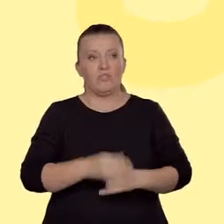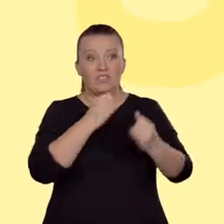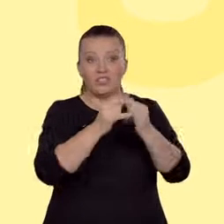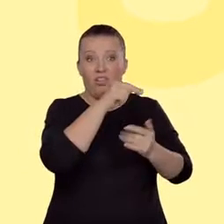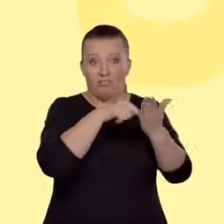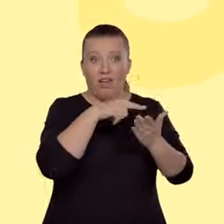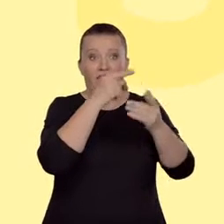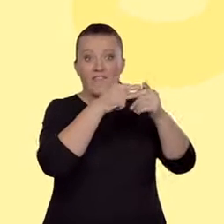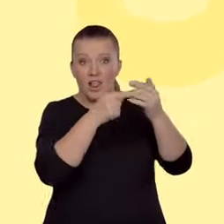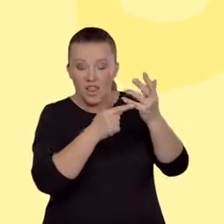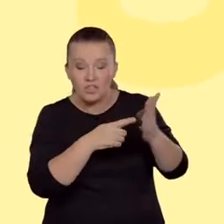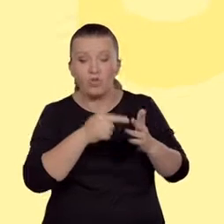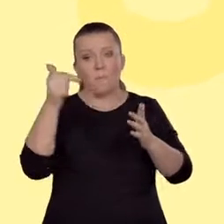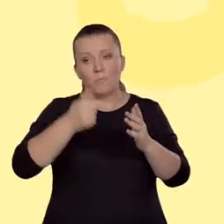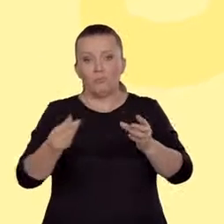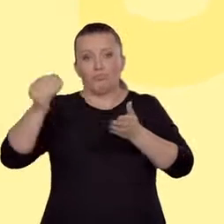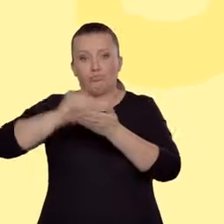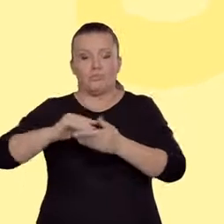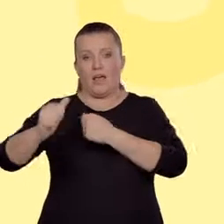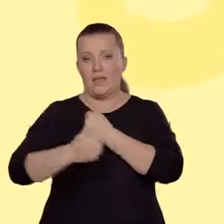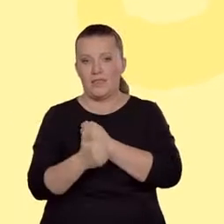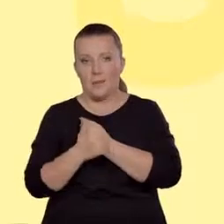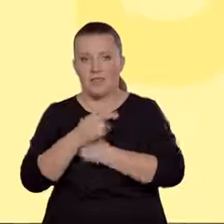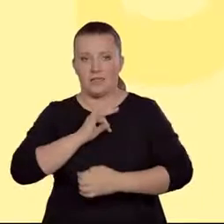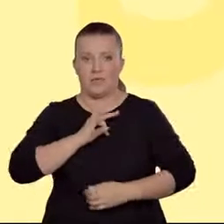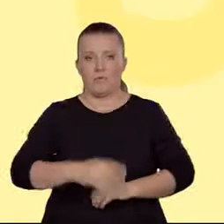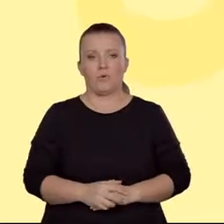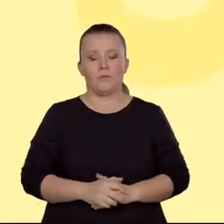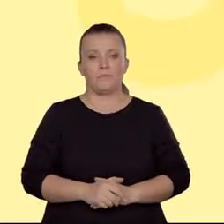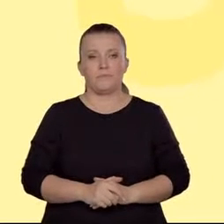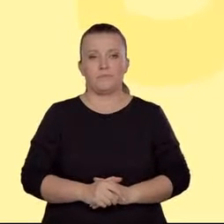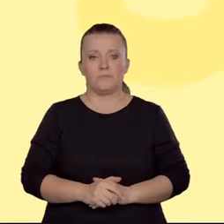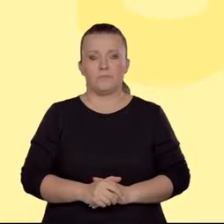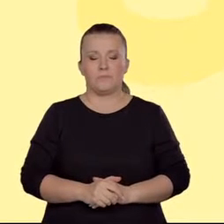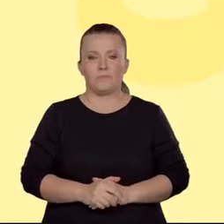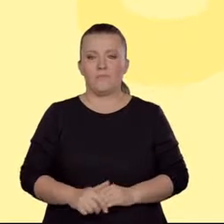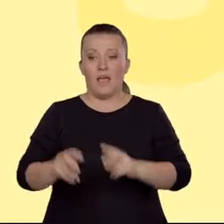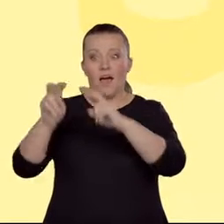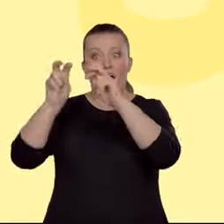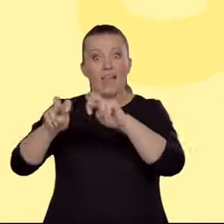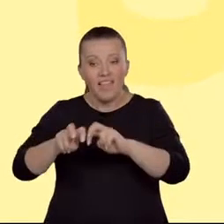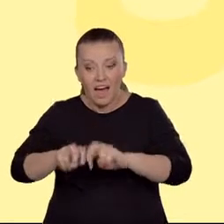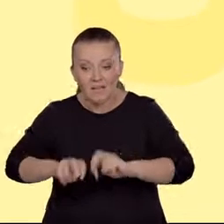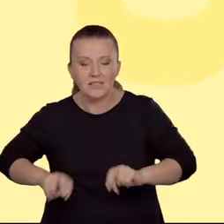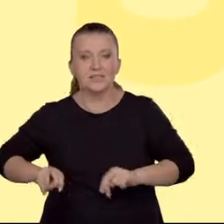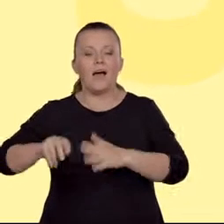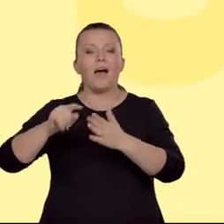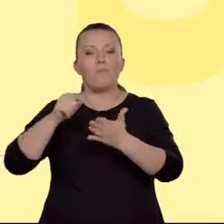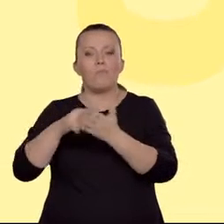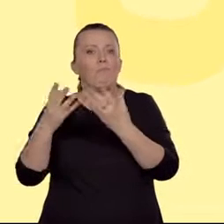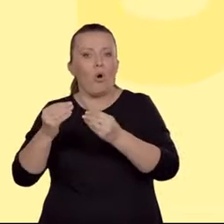powiązana z interpretacją, musi jej bezpośrednio towarzyszyć. To bardzo ważne. Analiza ma uzasadniać naszą propozycję